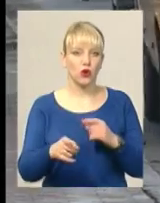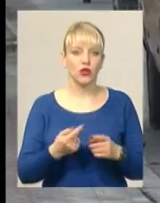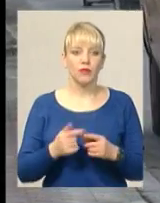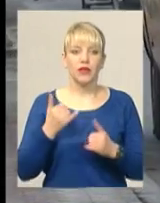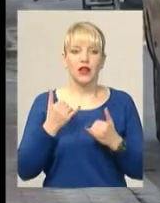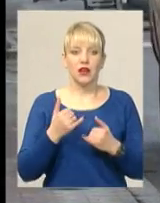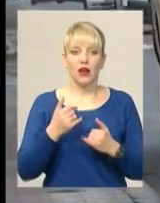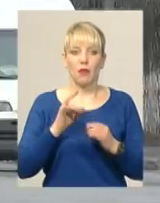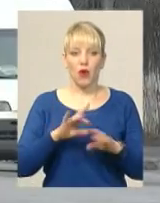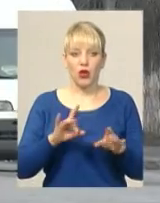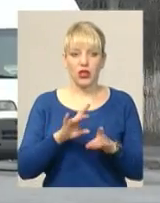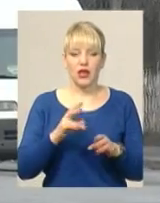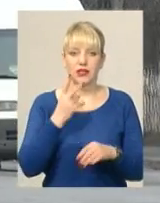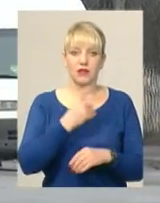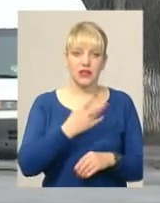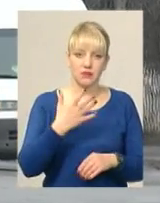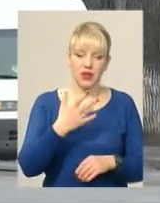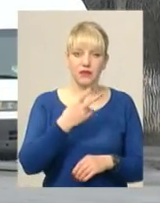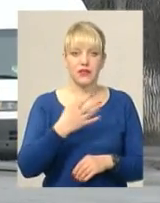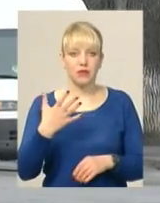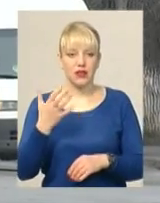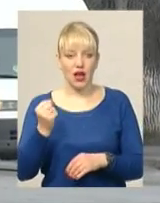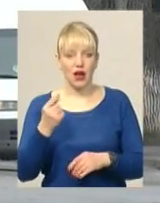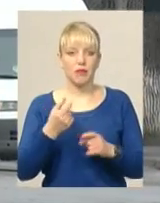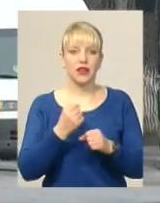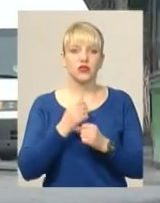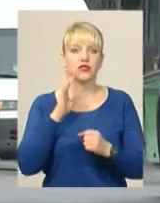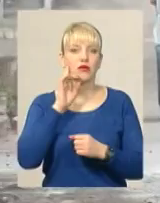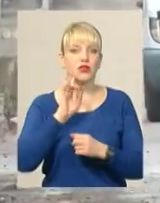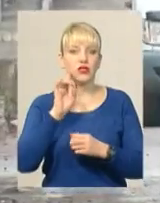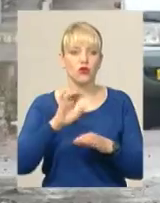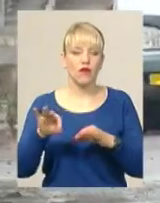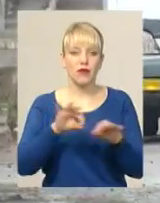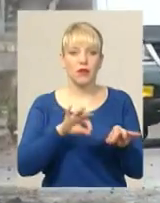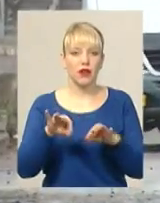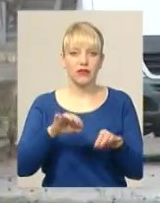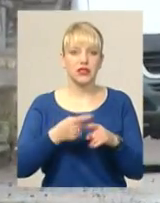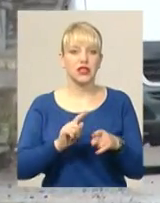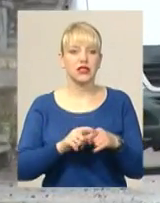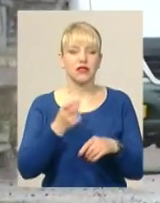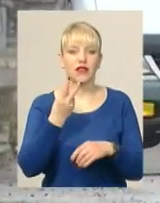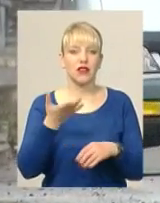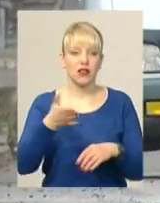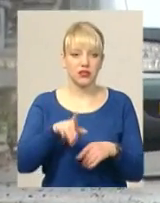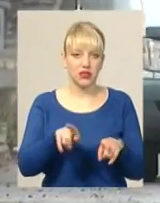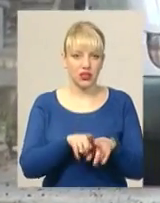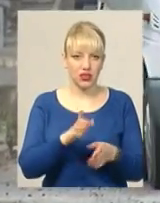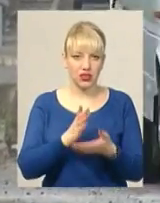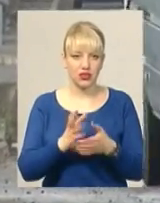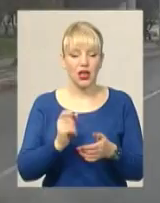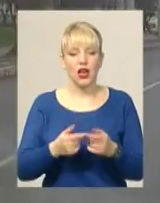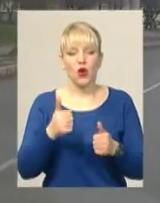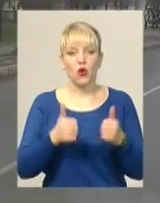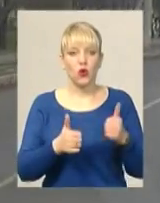наразі на маршрутах 25 і 25А працюють тимчасові перевізники. Таких у Хмельницькому – 12. Конкурс з визначення перевізників на цих